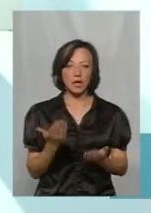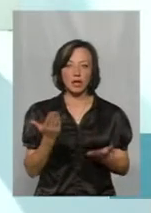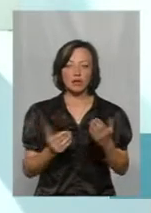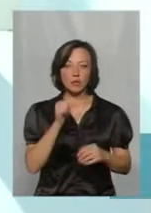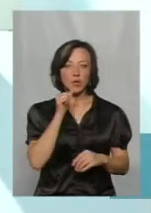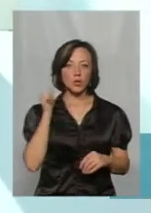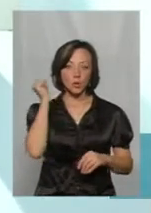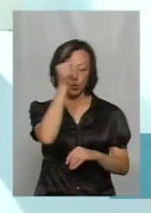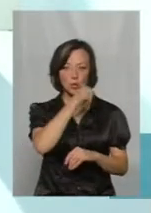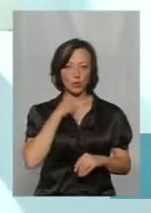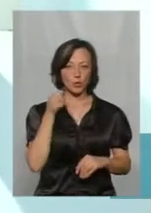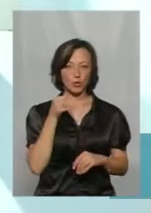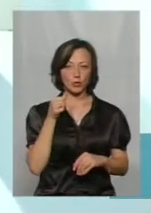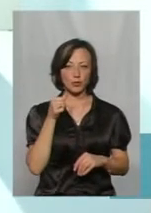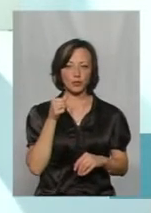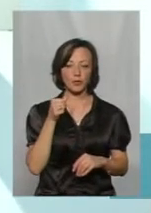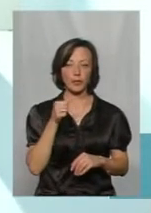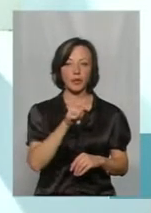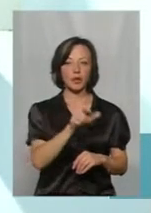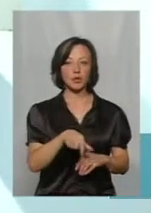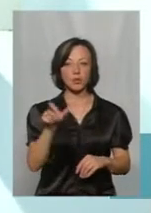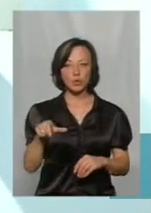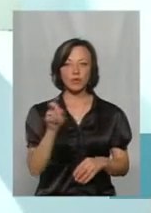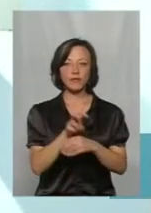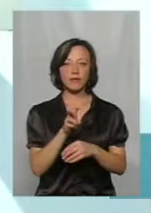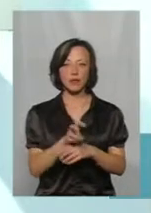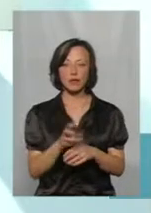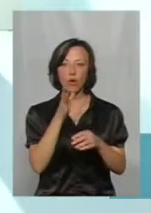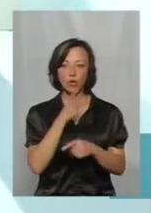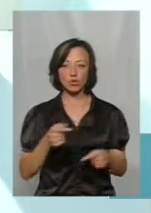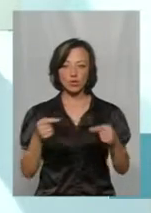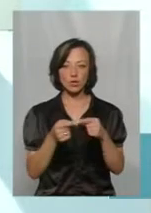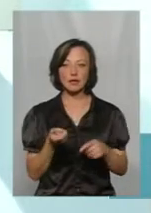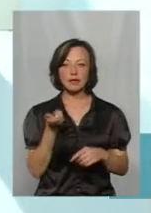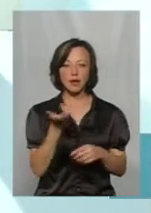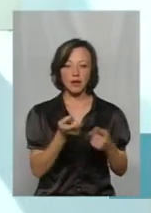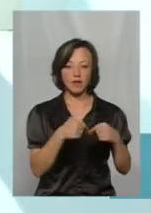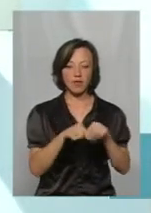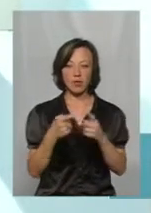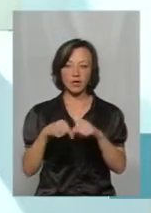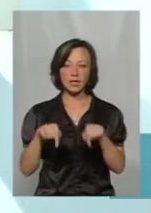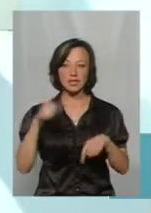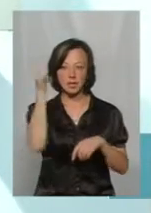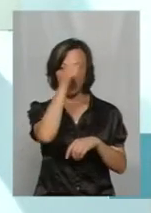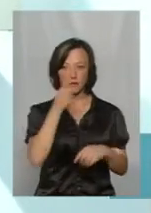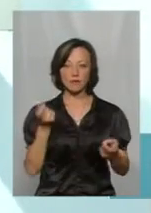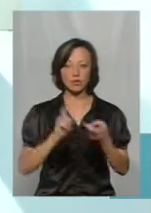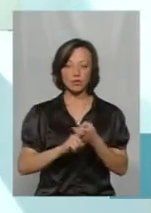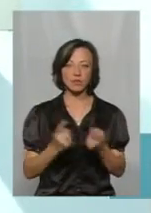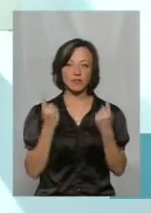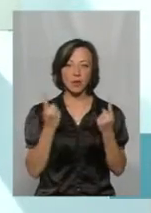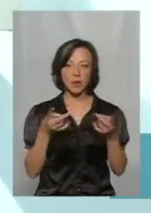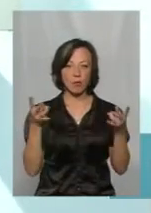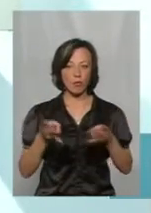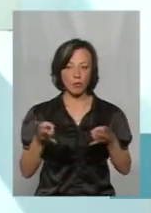минулого року слухачі могли відвідувати одночасно декілька факультетів, то на цей рік, в зв'язку з великим